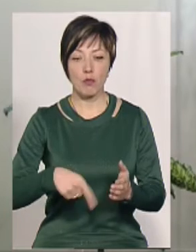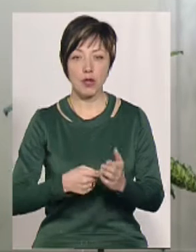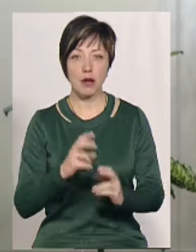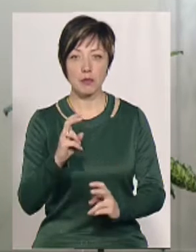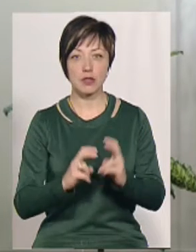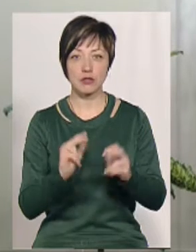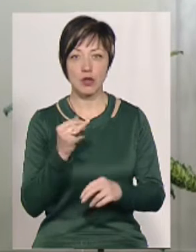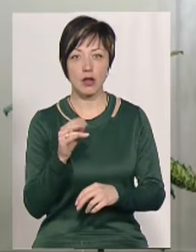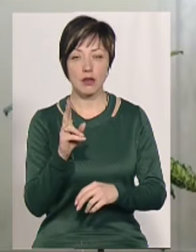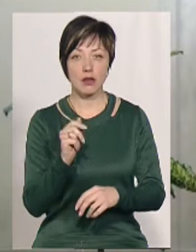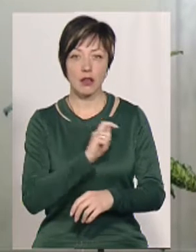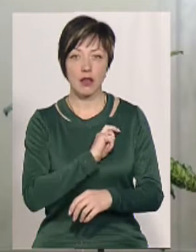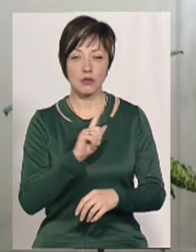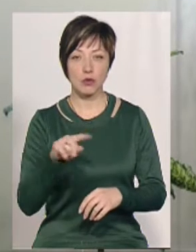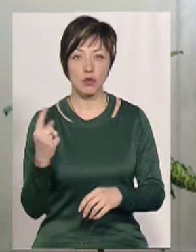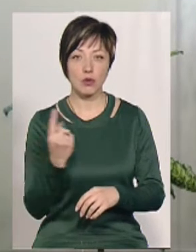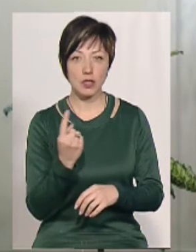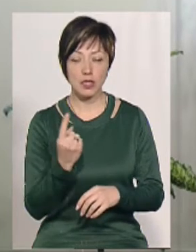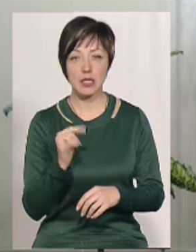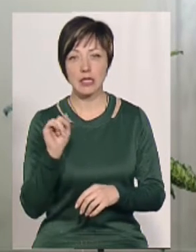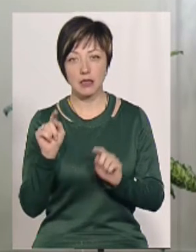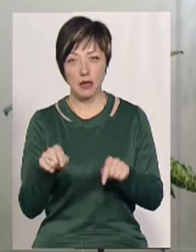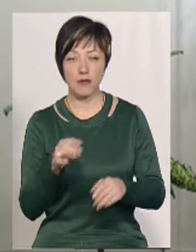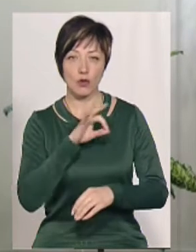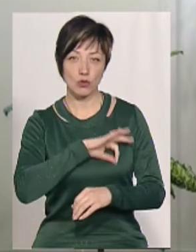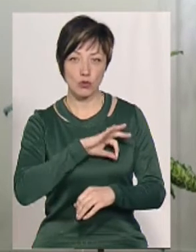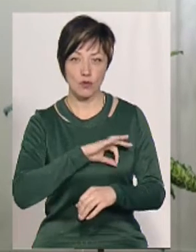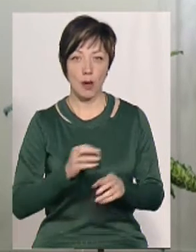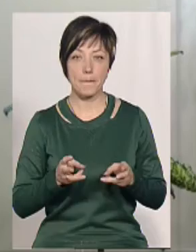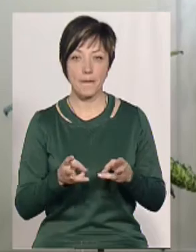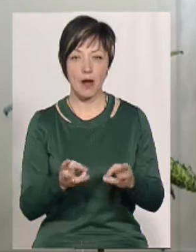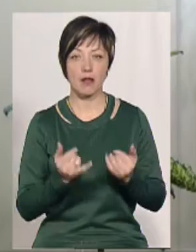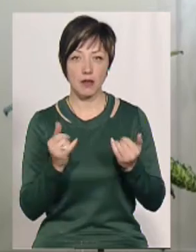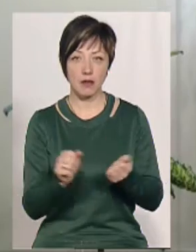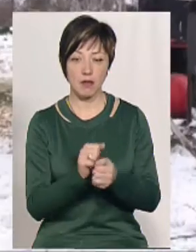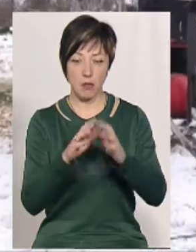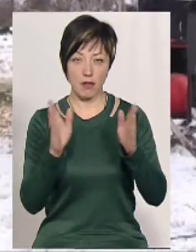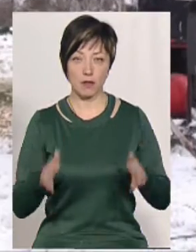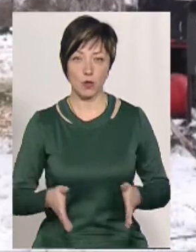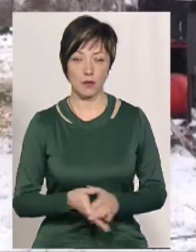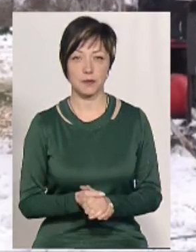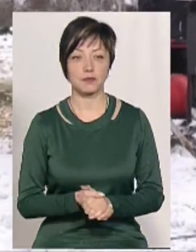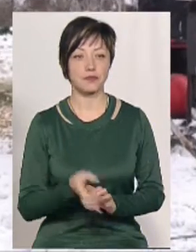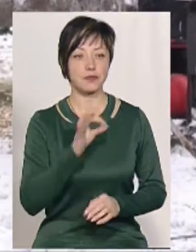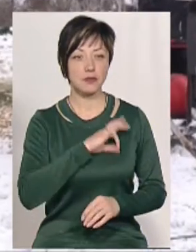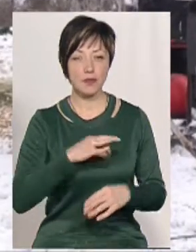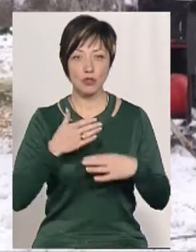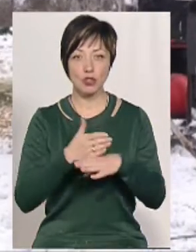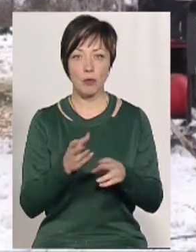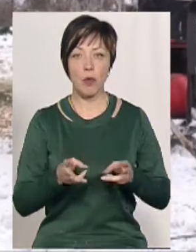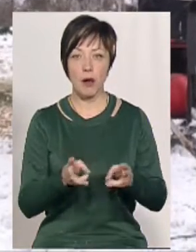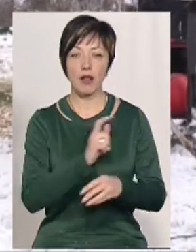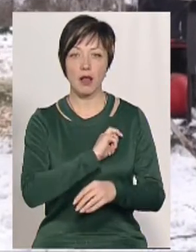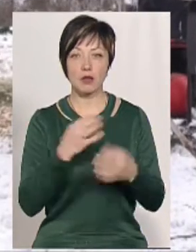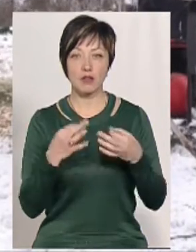підприємство «Чайка» «Лазня» номер один. І там використовується як паливо для твердопалених котлів». Використання щепи для опалення